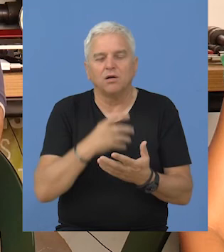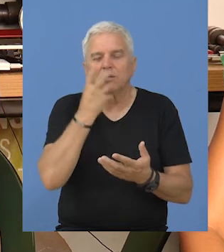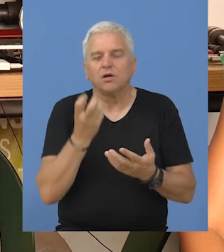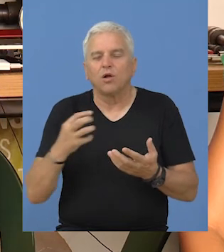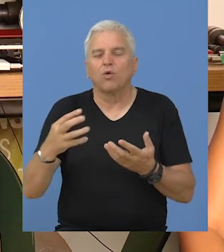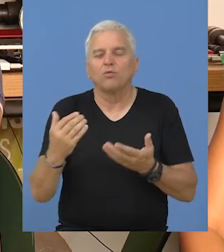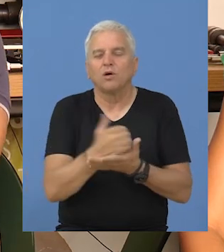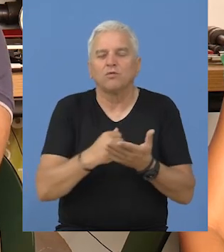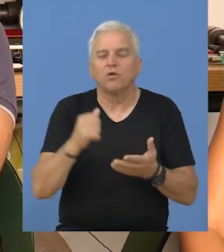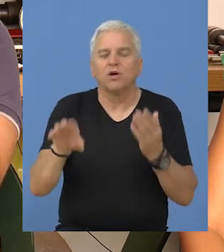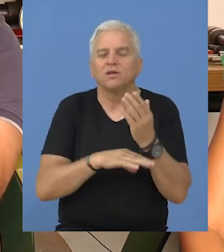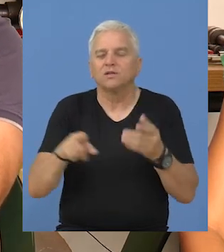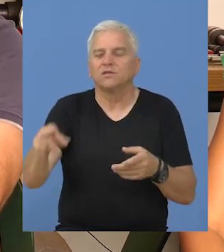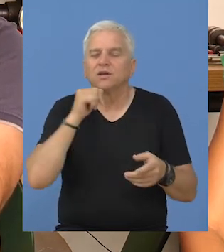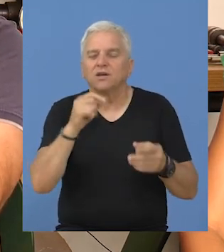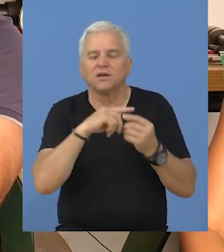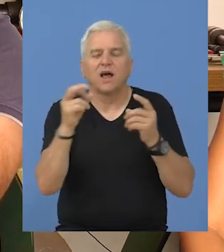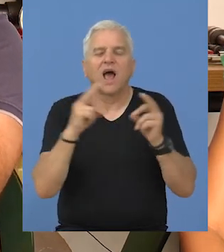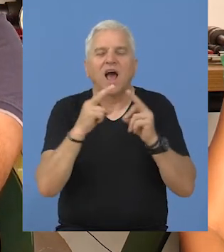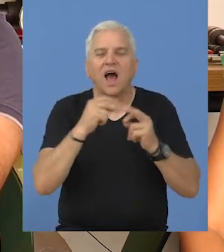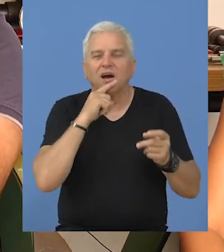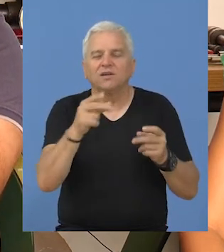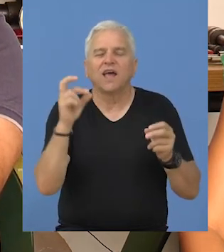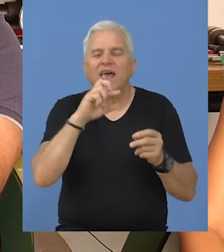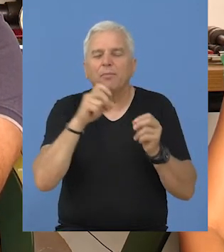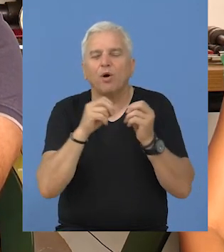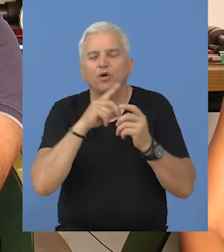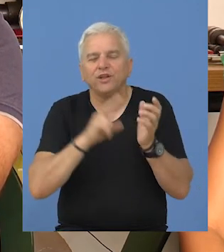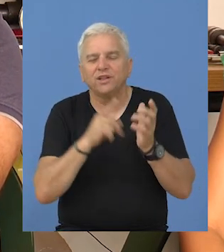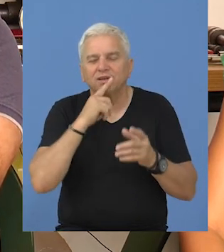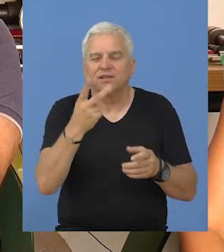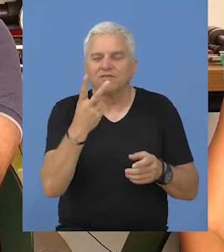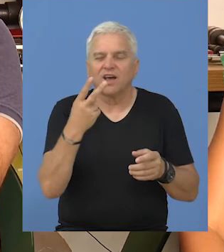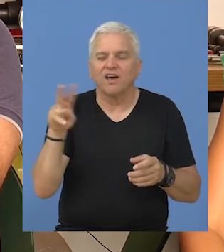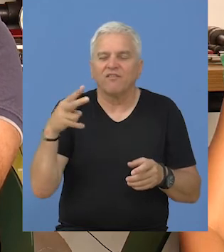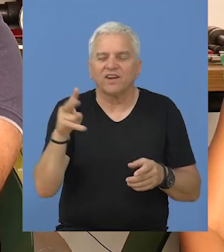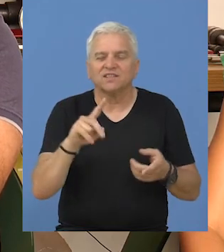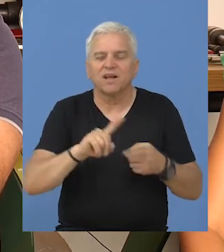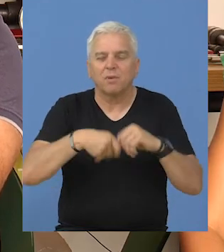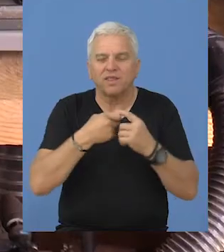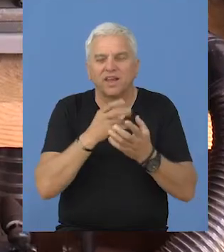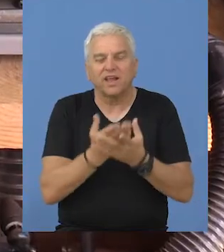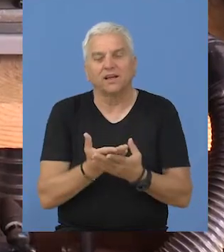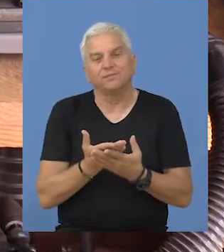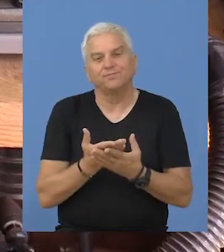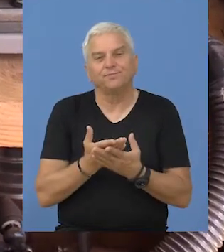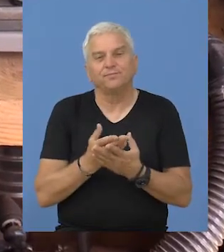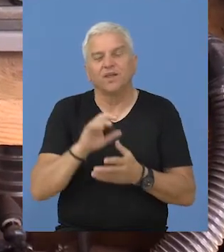U Luli koristite drvo i taj akril ili ebonit, to su neke dve vrste materijala.